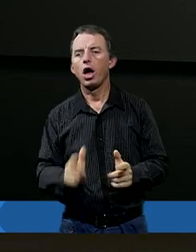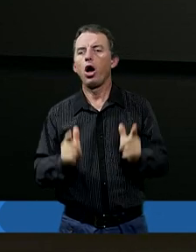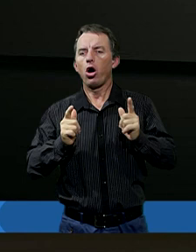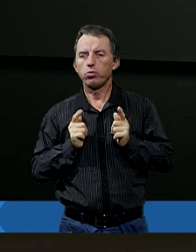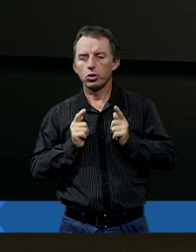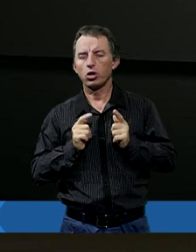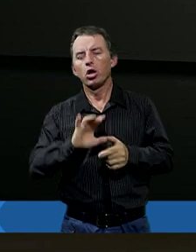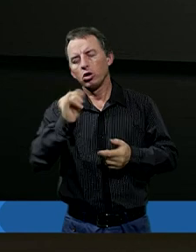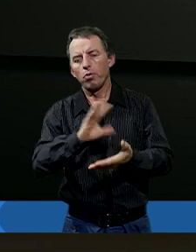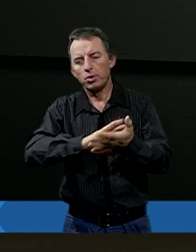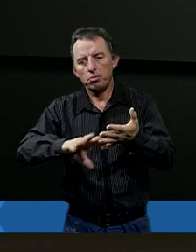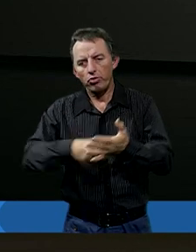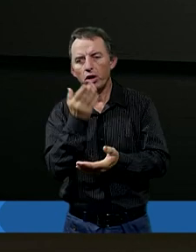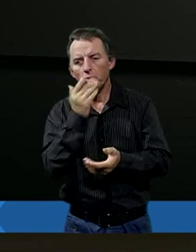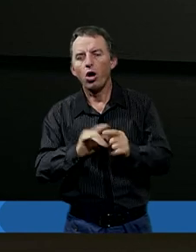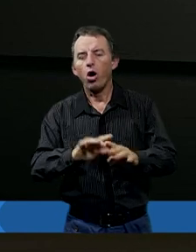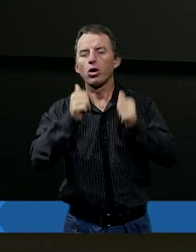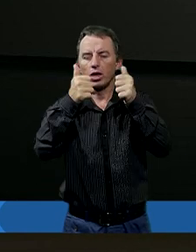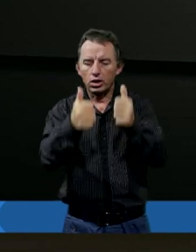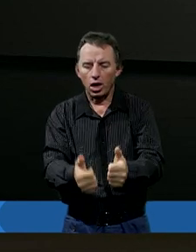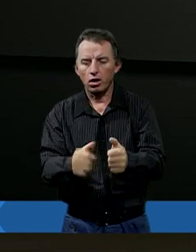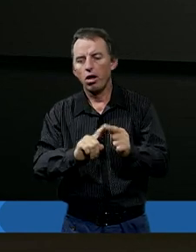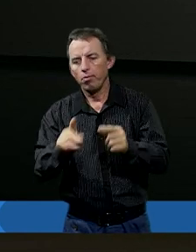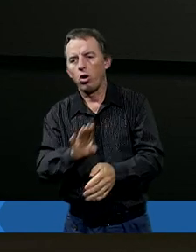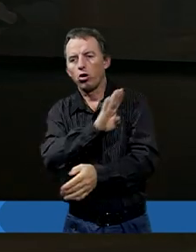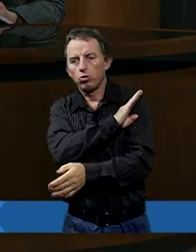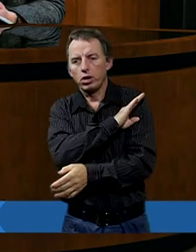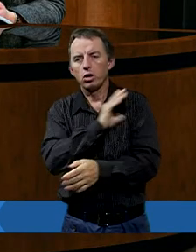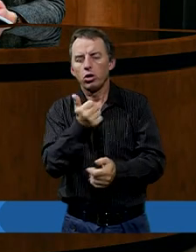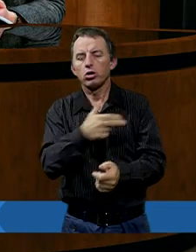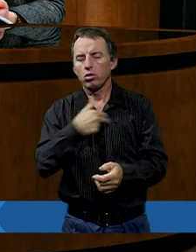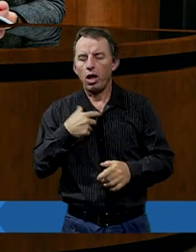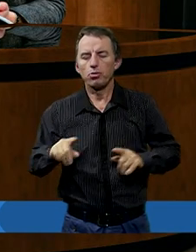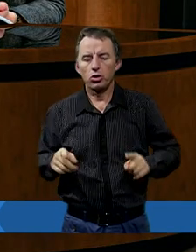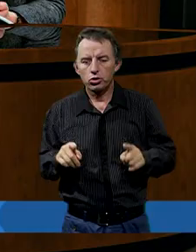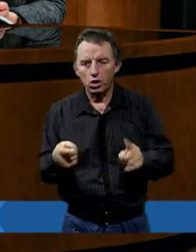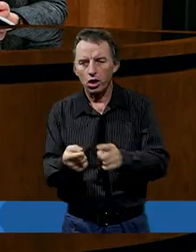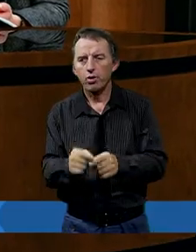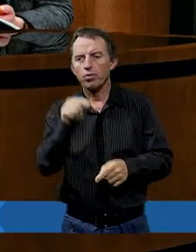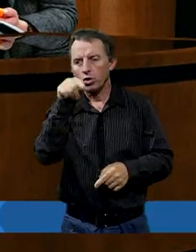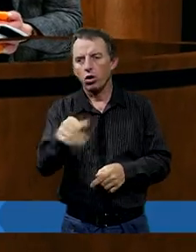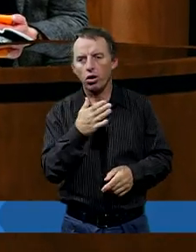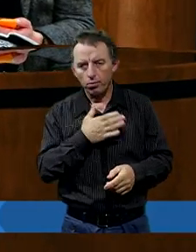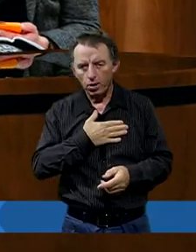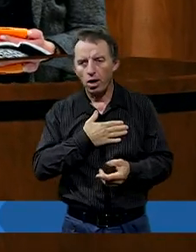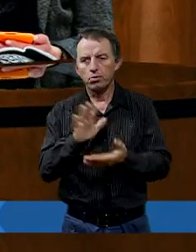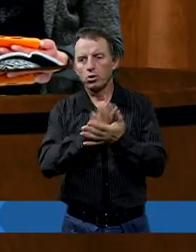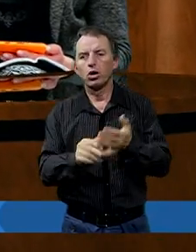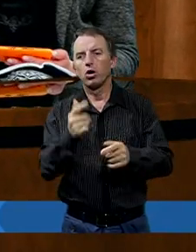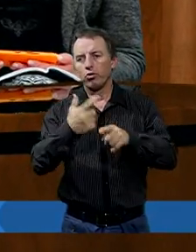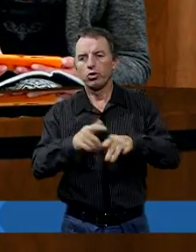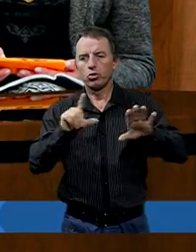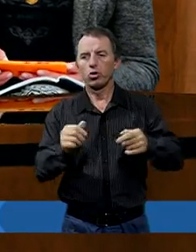Biblia mówi na temat stanie po śmierci. Co się z nami dzieje? Znaczy tutaj w samym tym fragmencie do 26